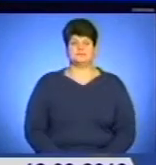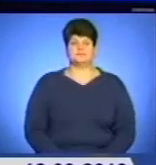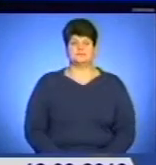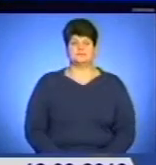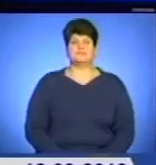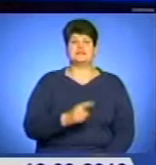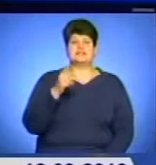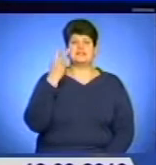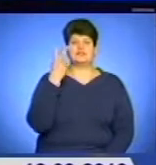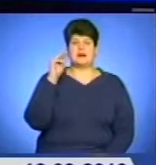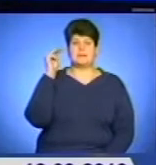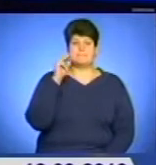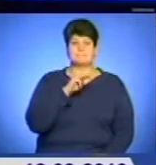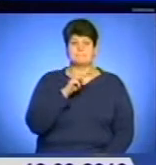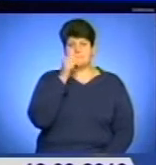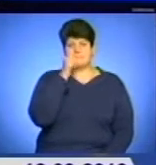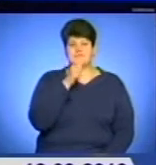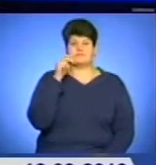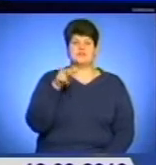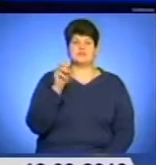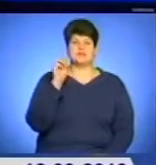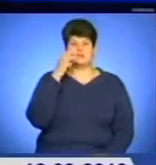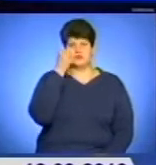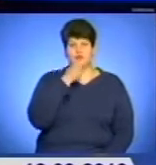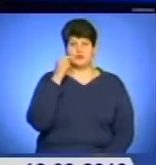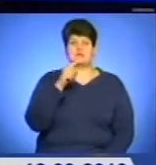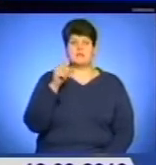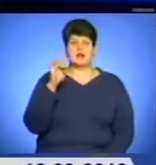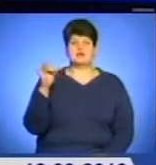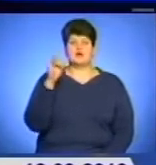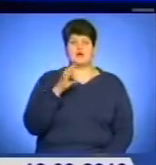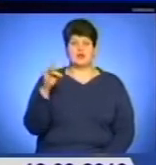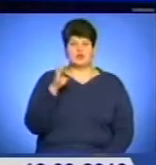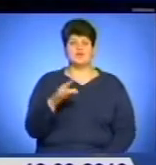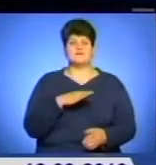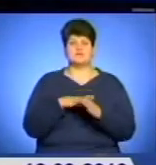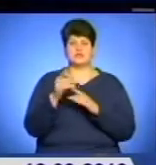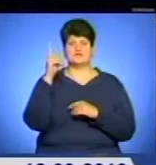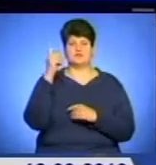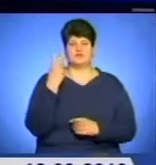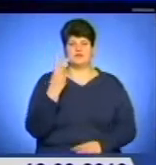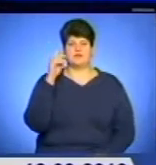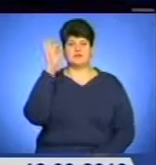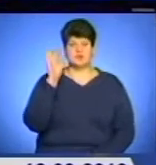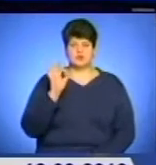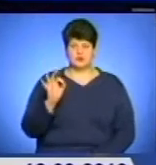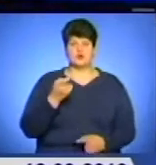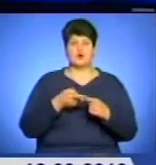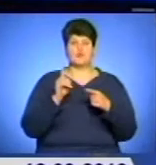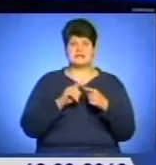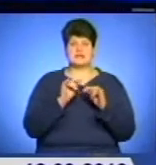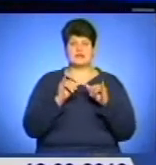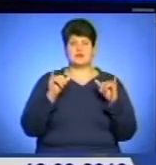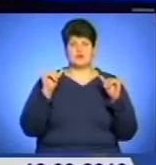За два місяці 2013 року бюджет Збаразького району виконано на 102%. Про це та розвиток в районі різних